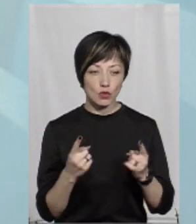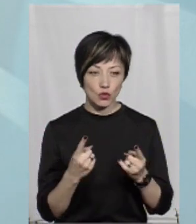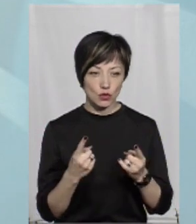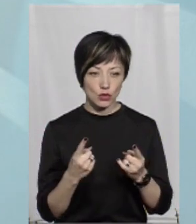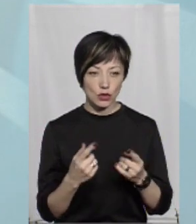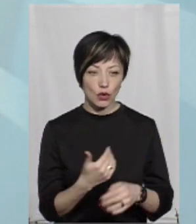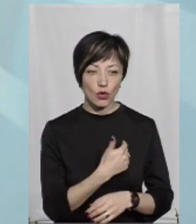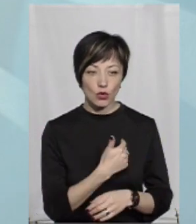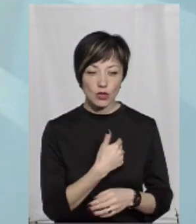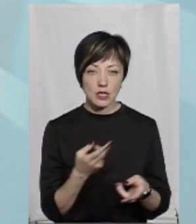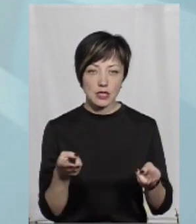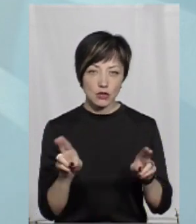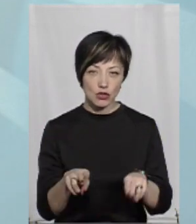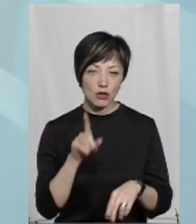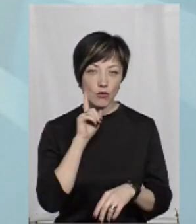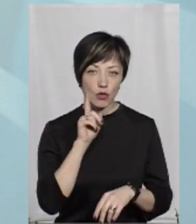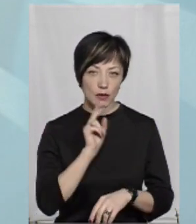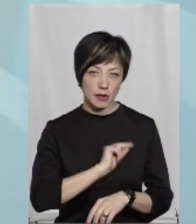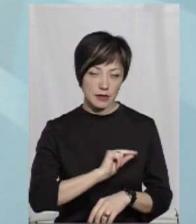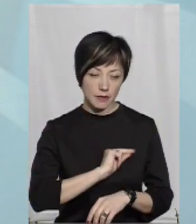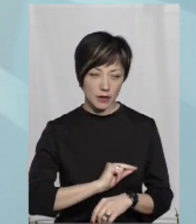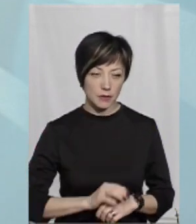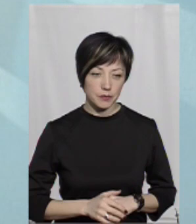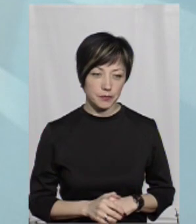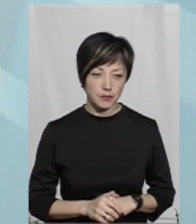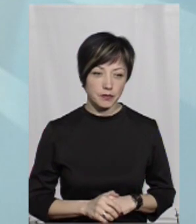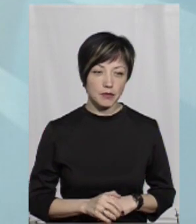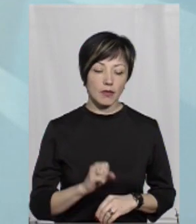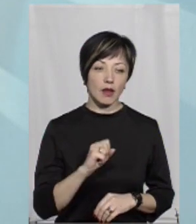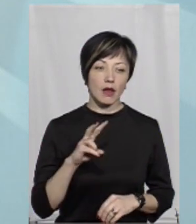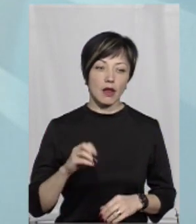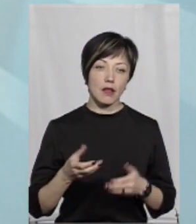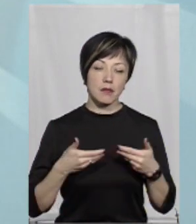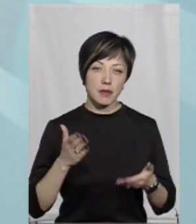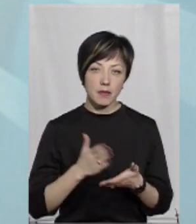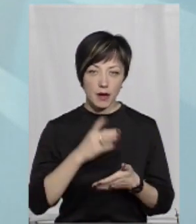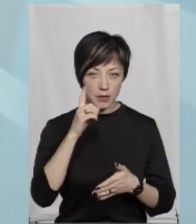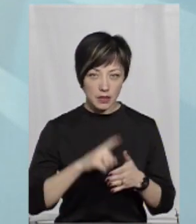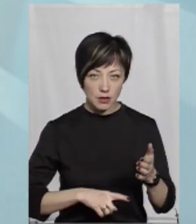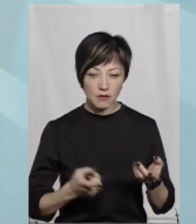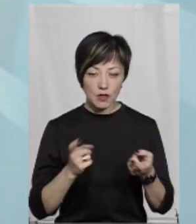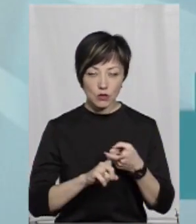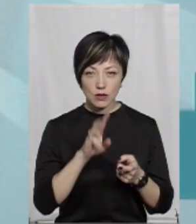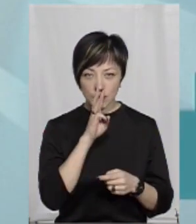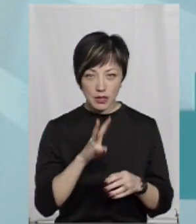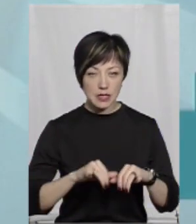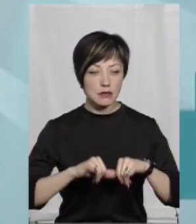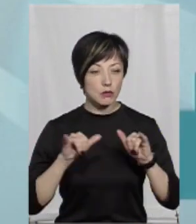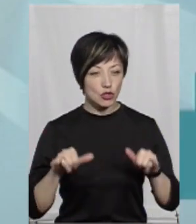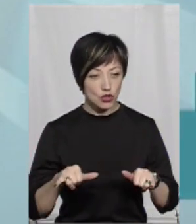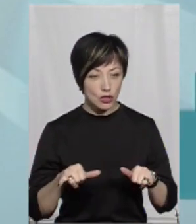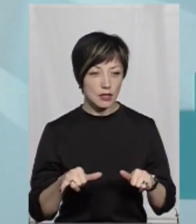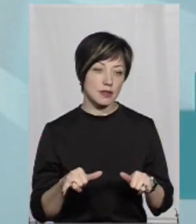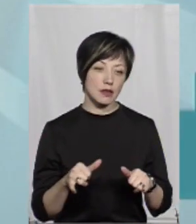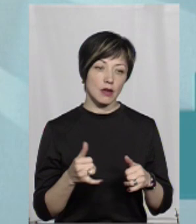хочуть затримувати молоді спеціалісти. Але ми маємо надію, що в зв'язку з тим, що заробітна оплата збільшилась,